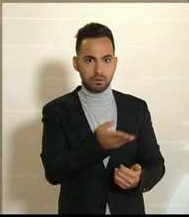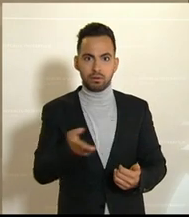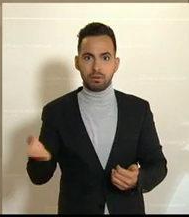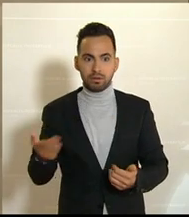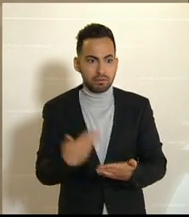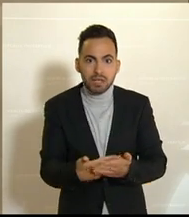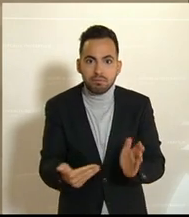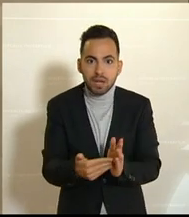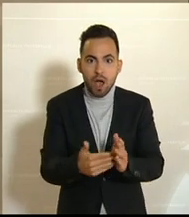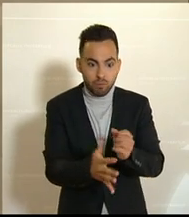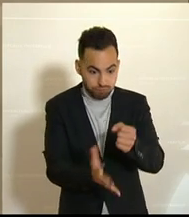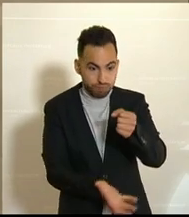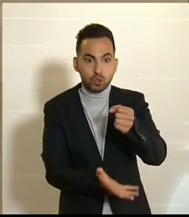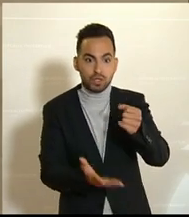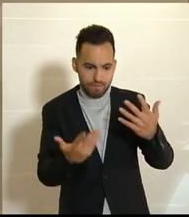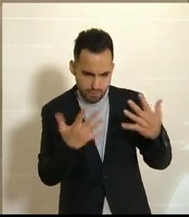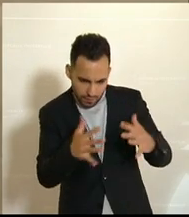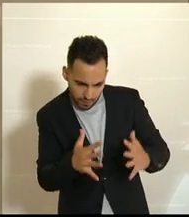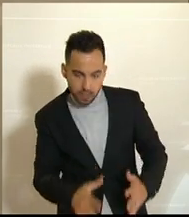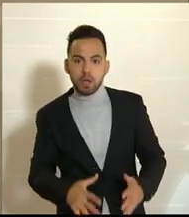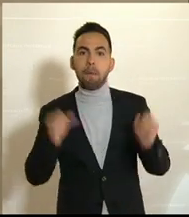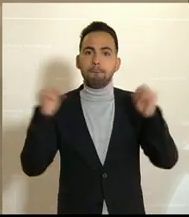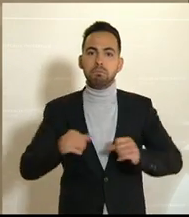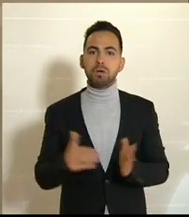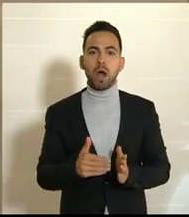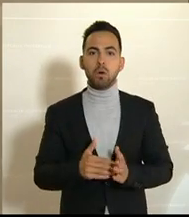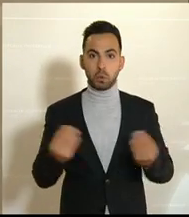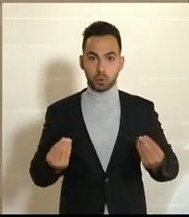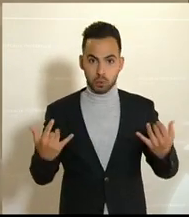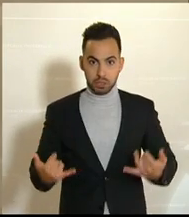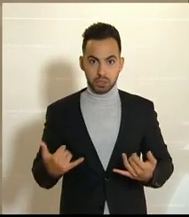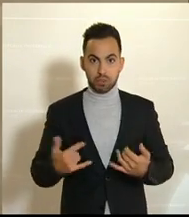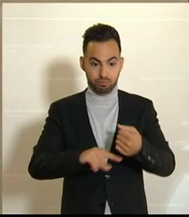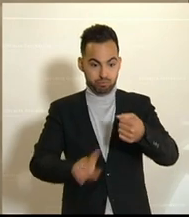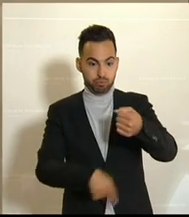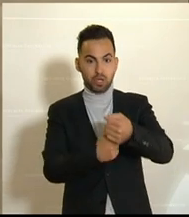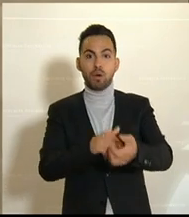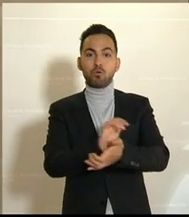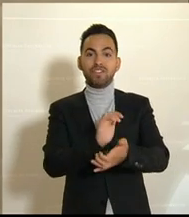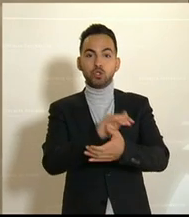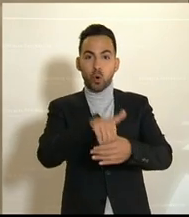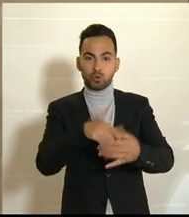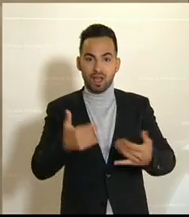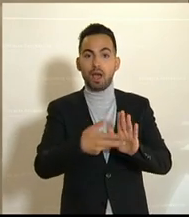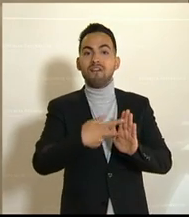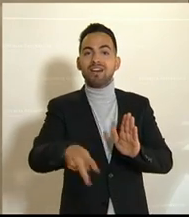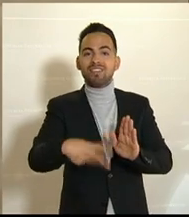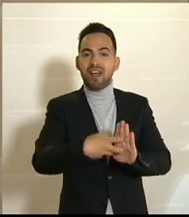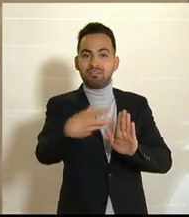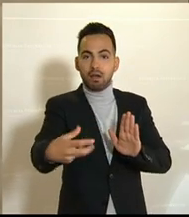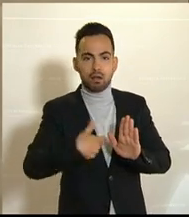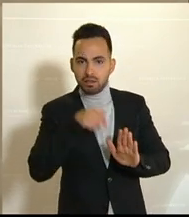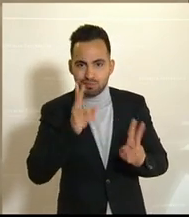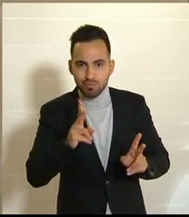dieses Budget auch zu beschließen. Weil das wäre mit der Fortschreibung des Budgetprovisoriums nicht möglich. Das haben Sie auch